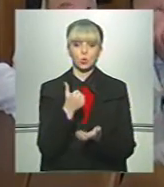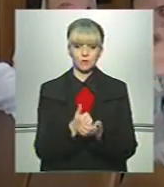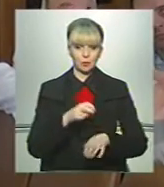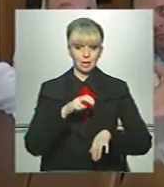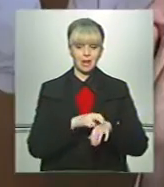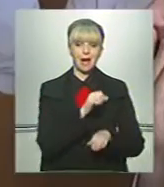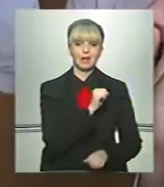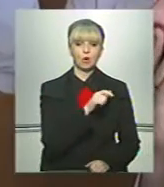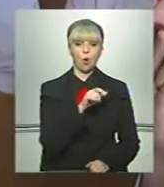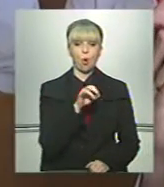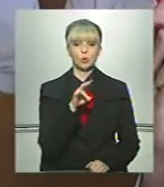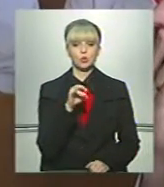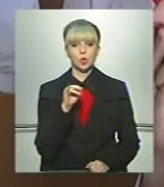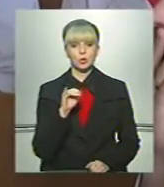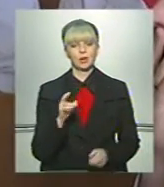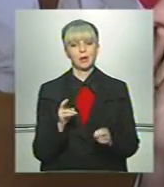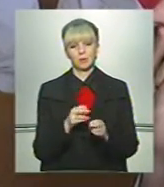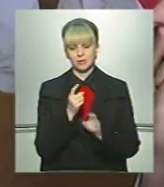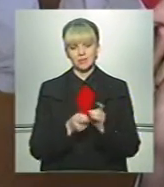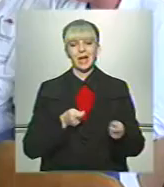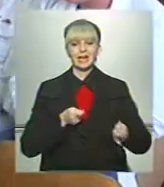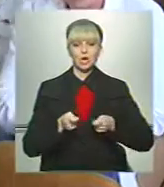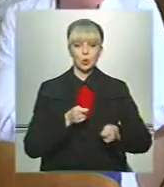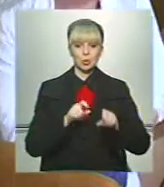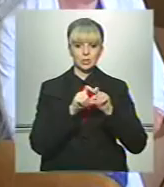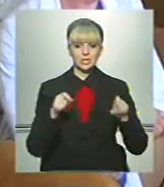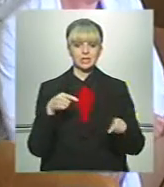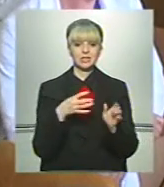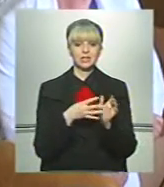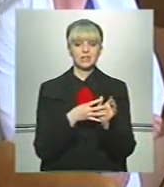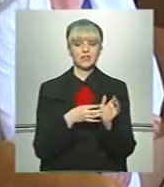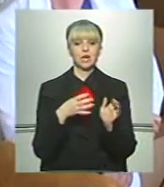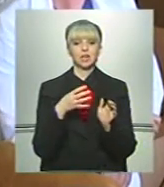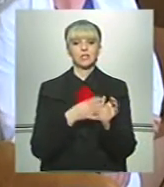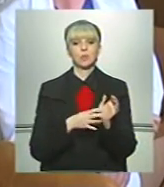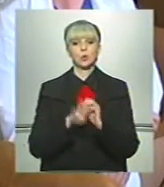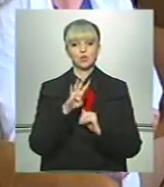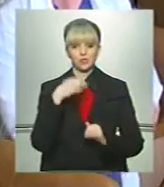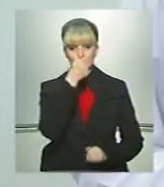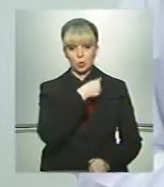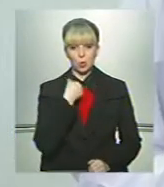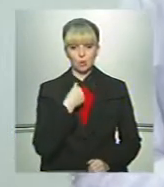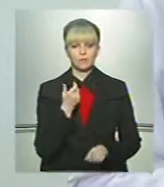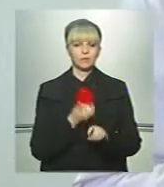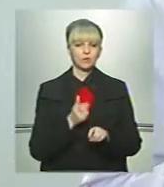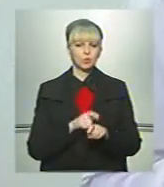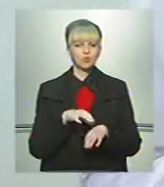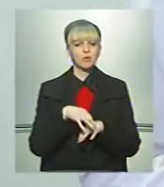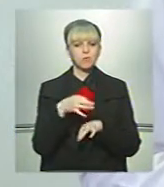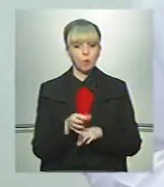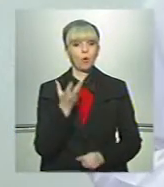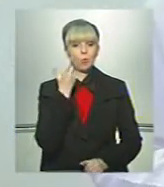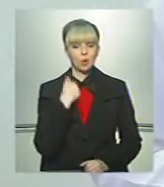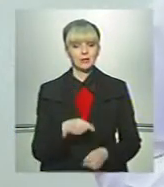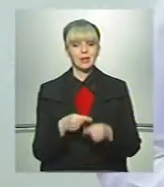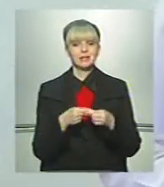лікарю Анатолію Гонці, котрий безмінно керує диспенсером з 1994 року. Дуже боляче, коли